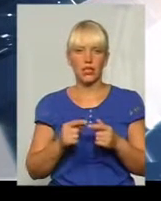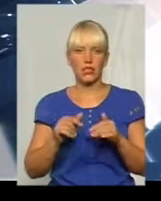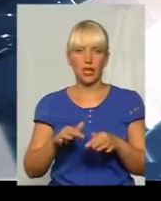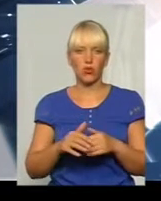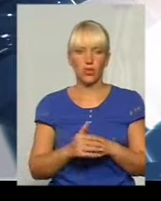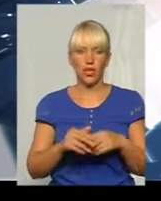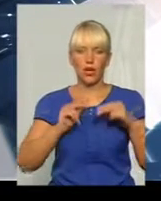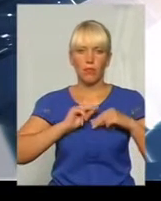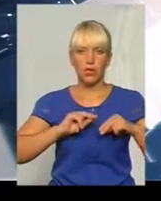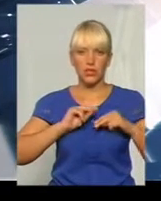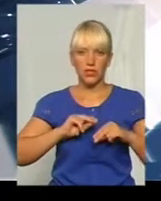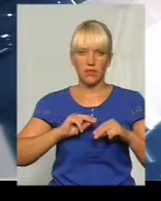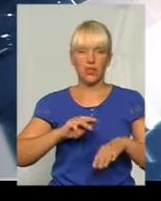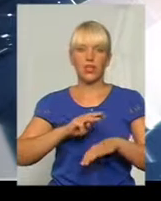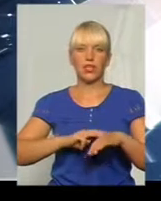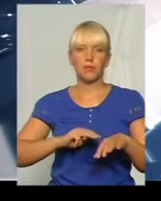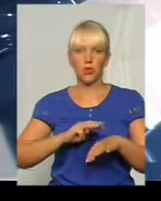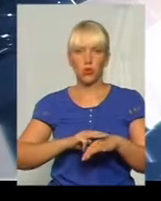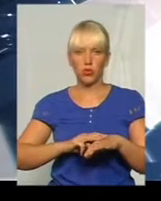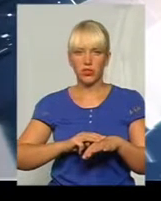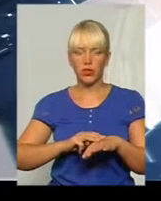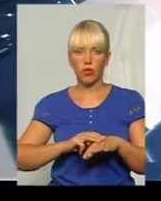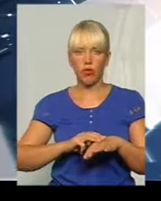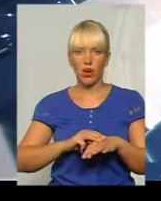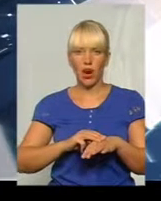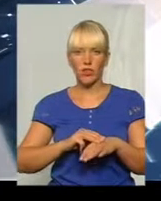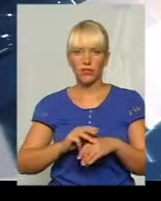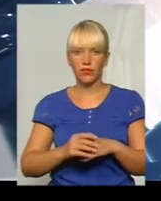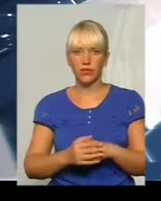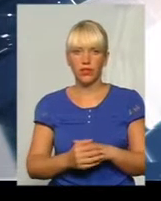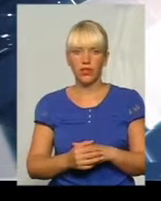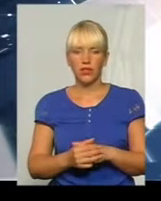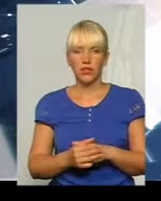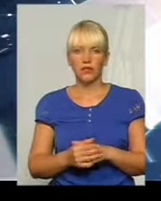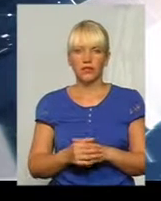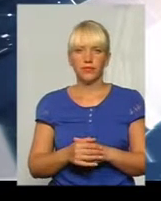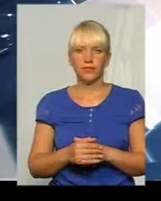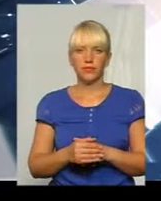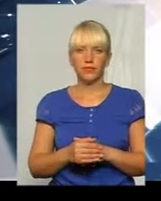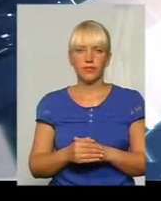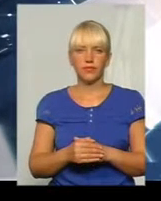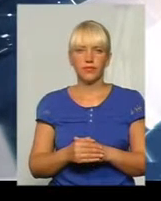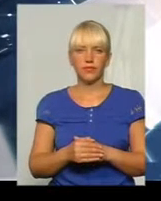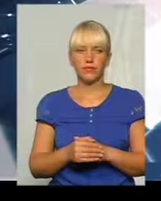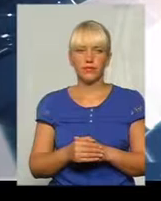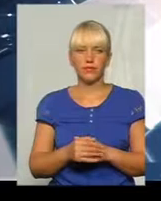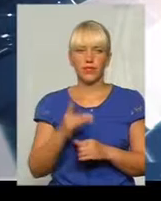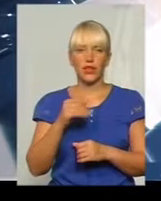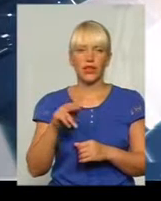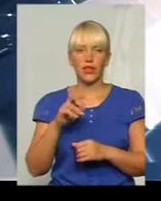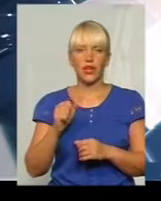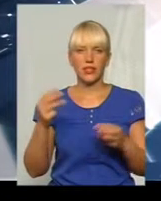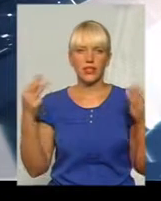господиняки провоційніх органів ввозвідували власних посадянських області ОБА. Це